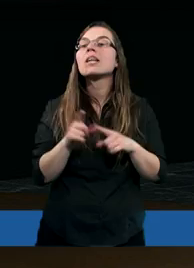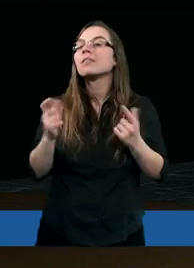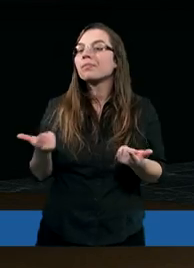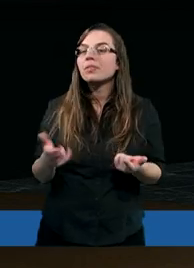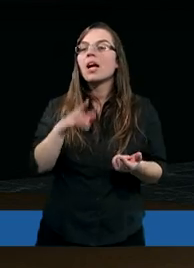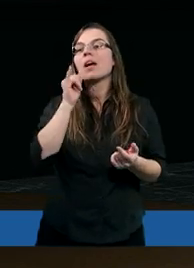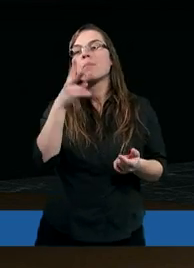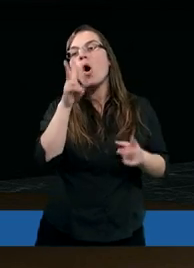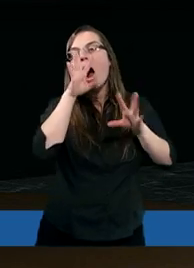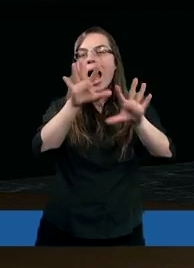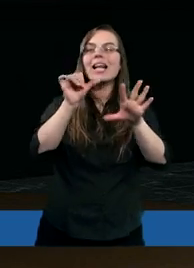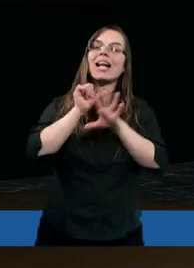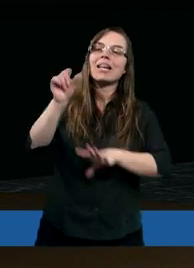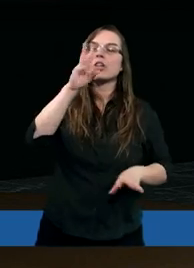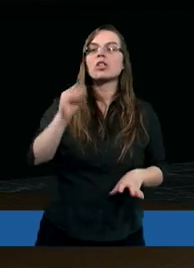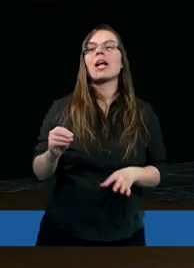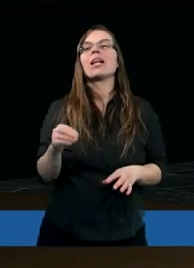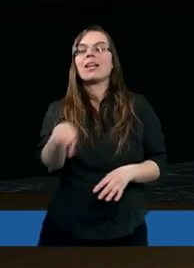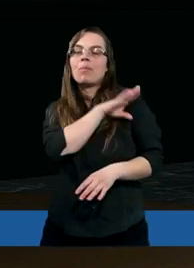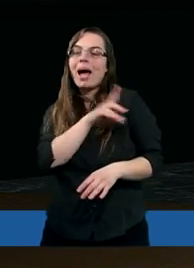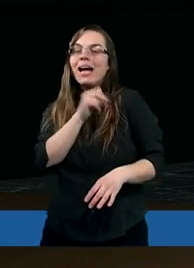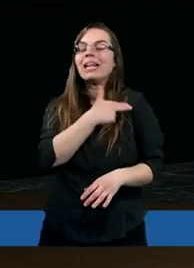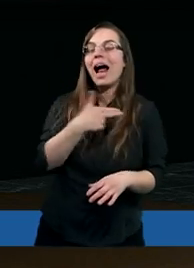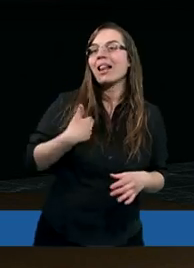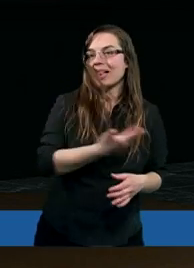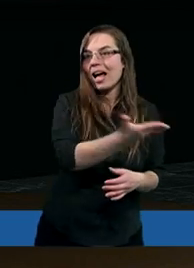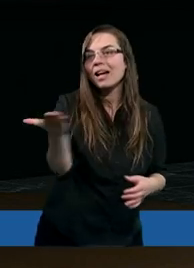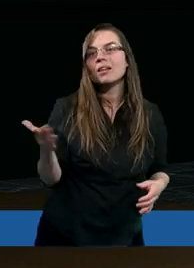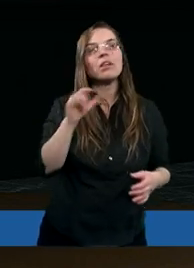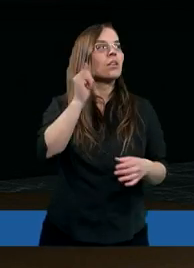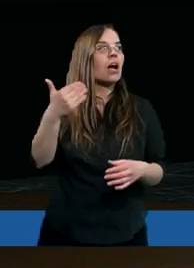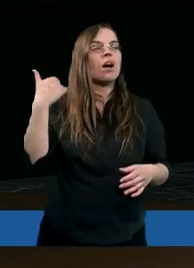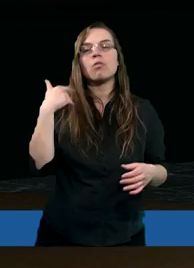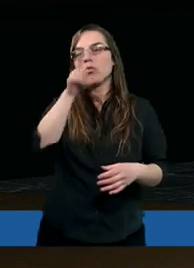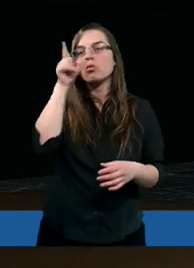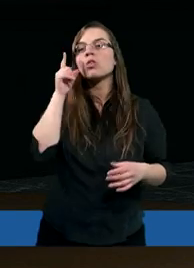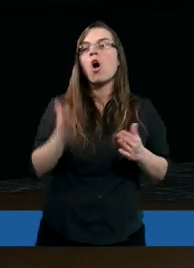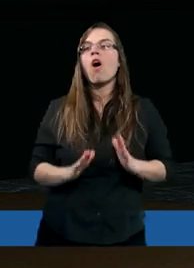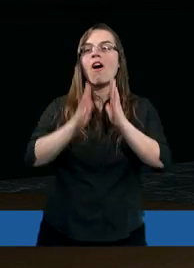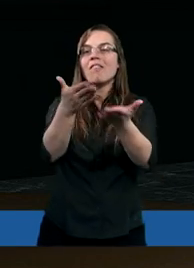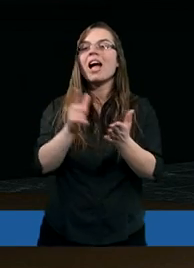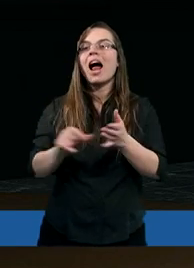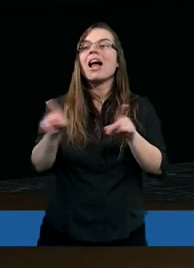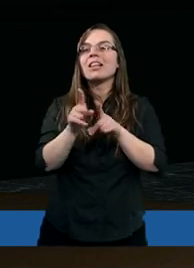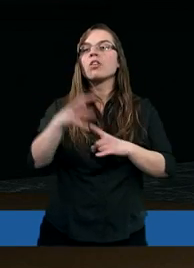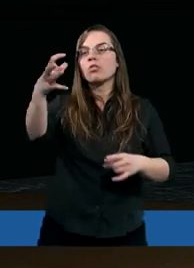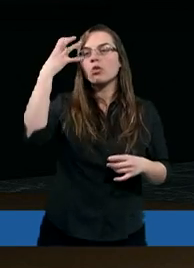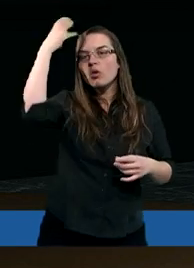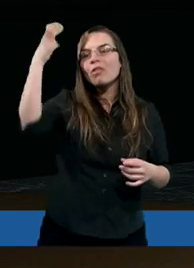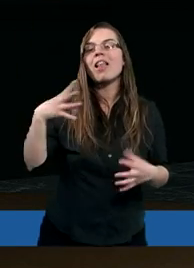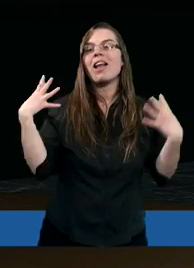pokazane jest, że zmarł za nas, był złożony jako ofiara, ale jednocześnie jest